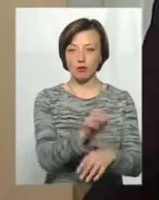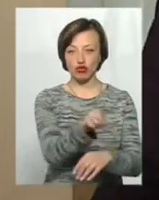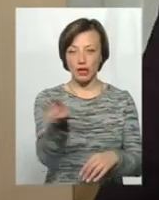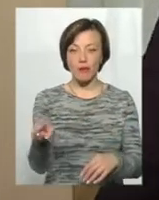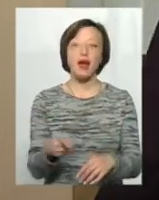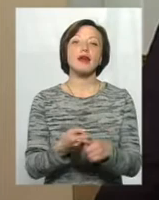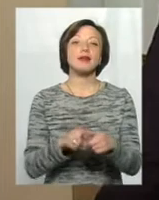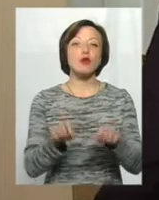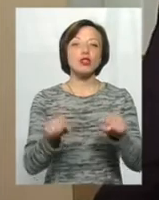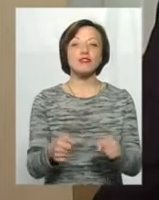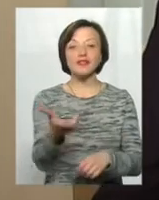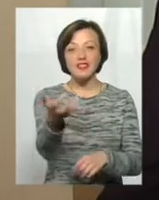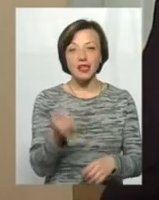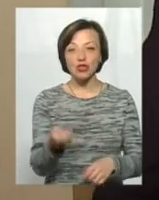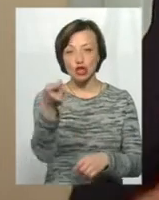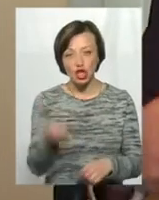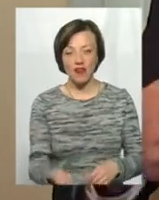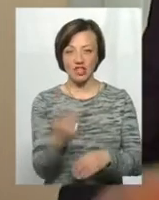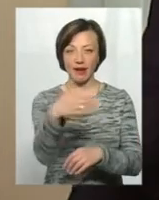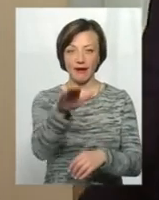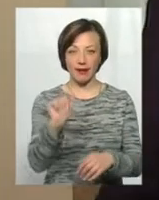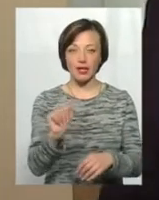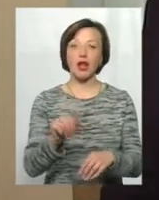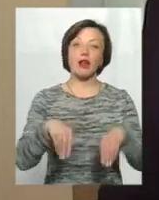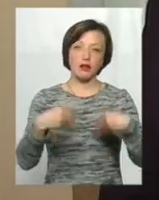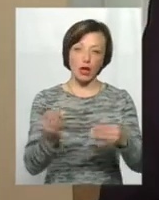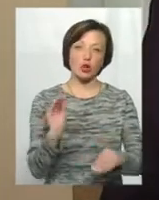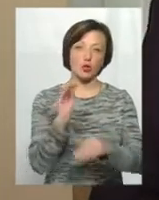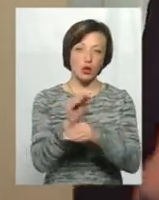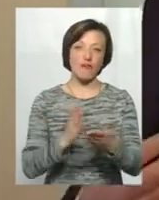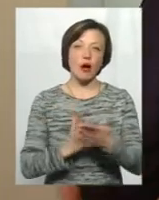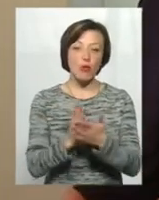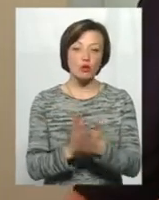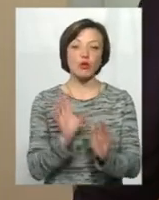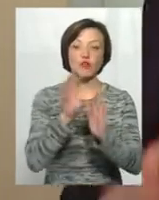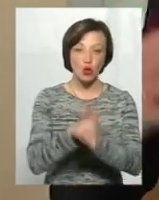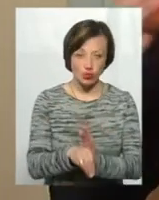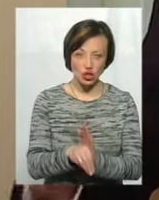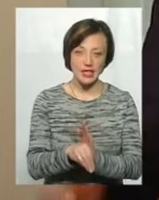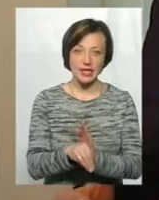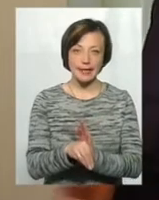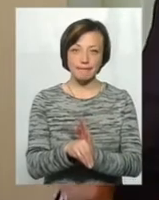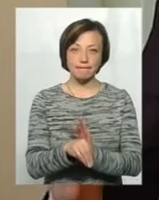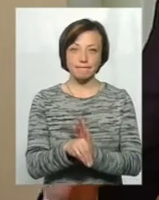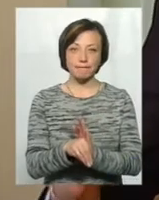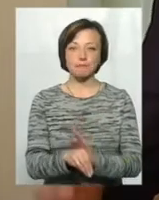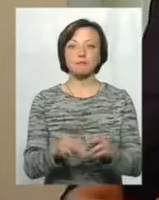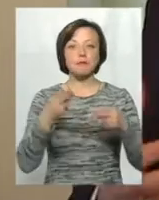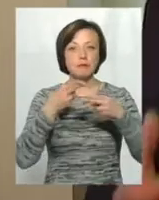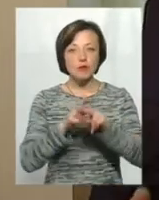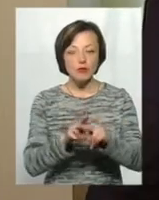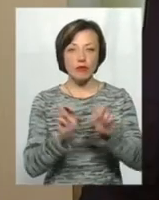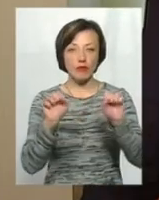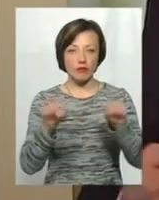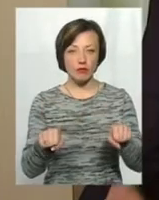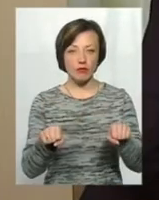є можливість взяти дешевший той кредит, і це вже є можливість надання додаткових послуг, тому числі технологічна складова. Тут може